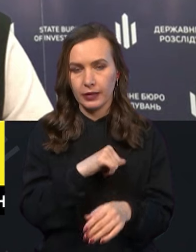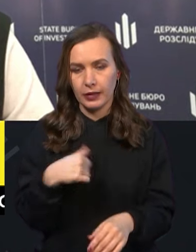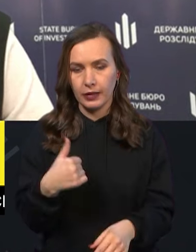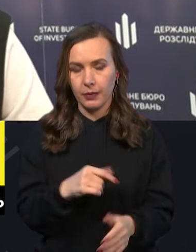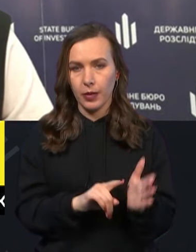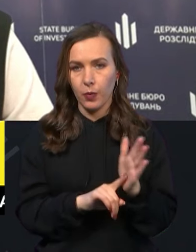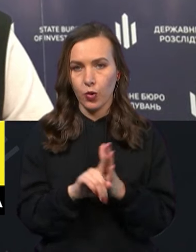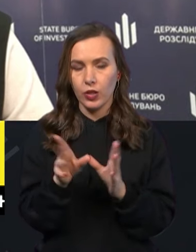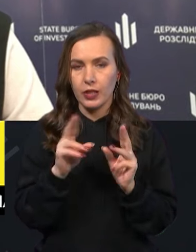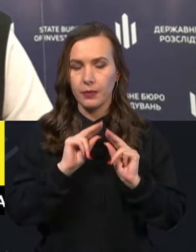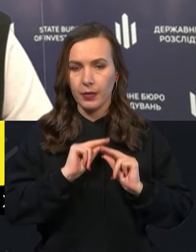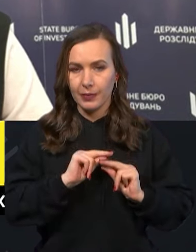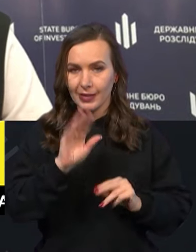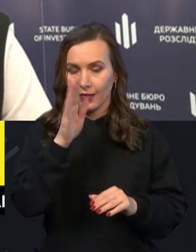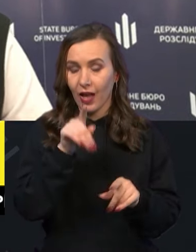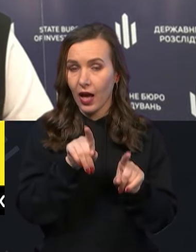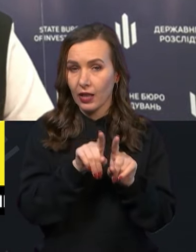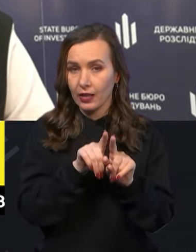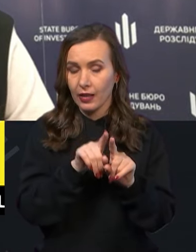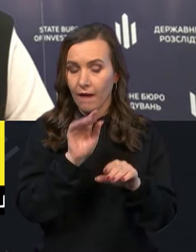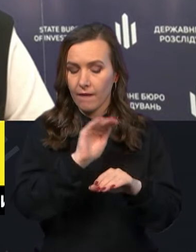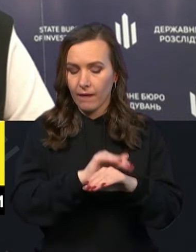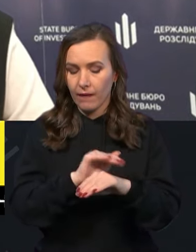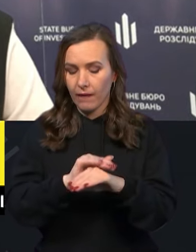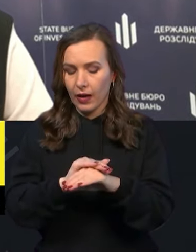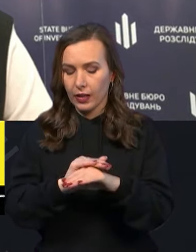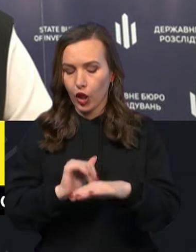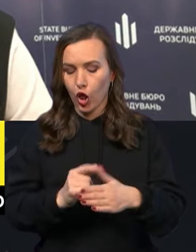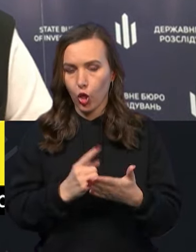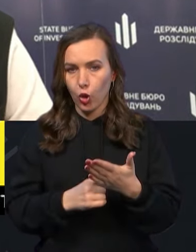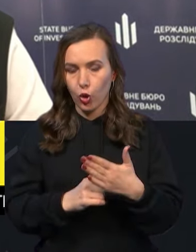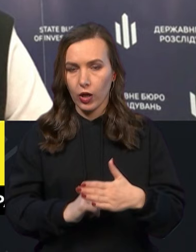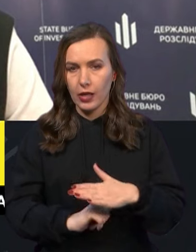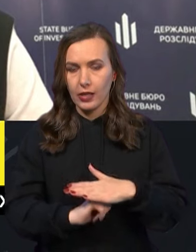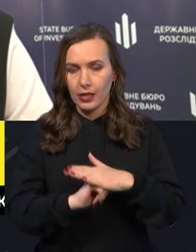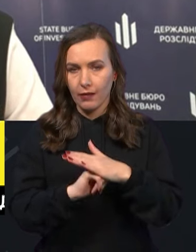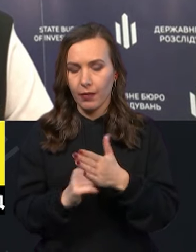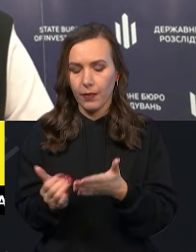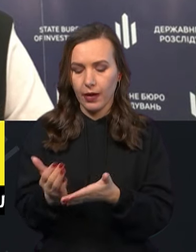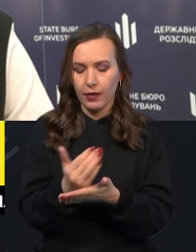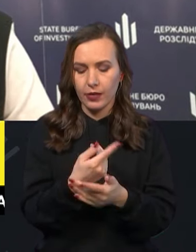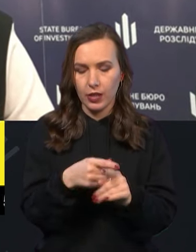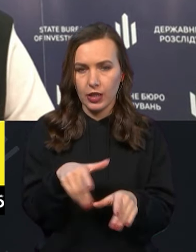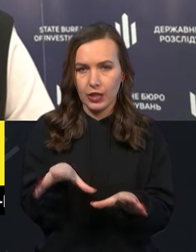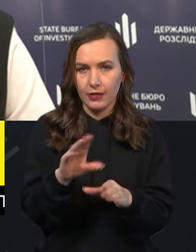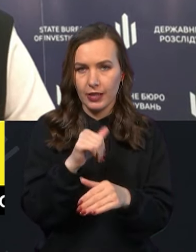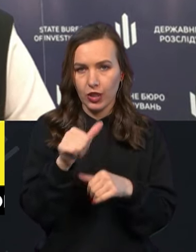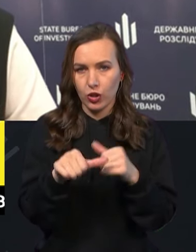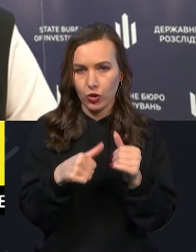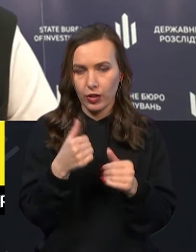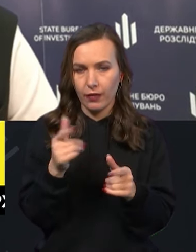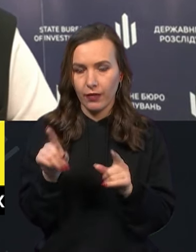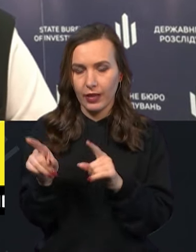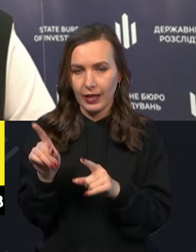з ворогом. Такі випадки, факти і доказова база збиралася упродовж цих всіх років. І деякі